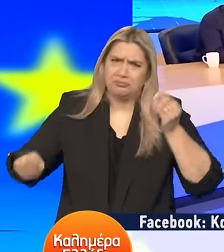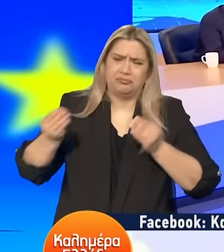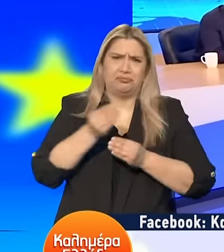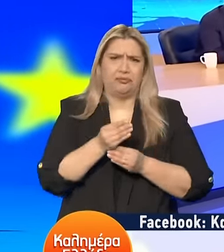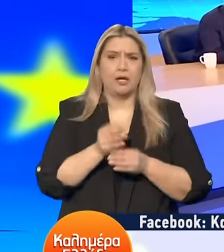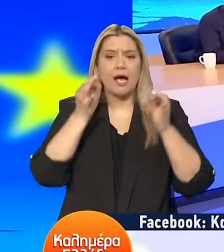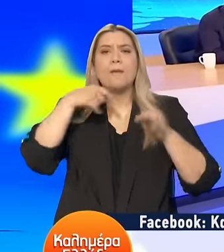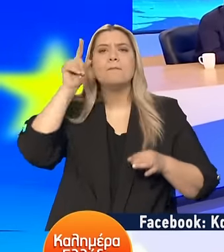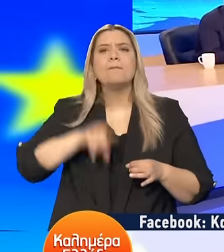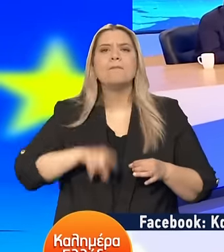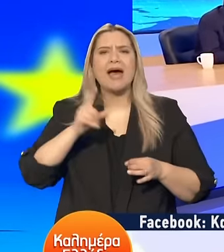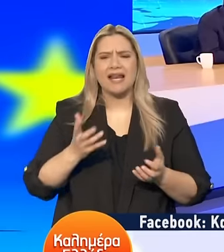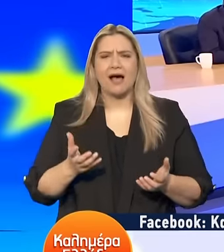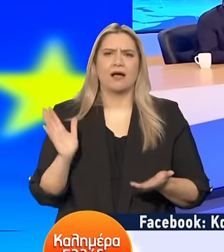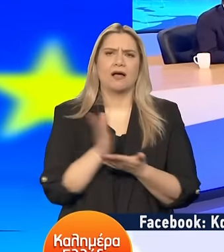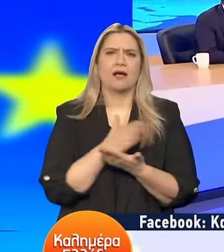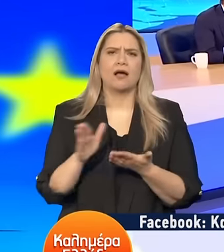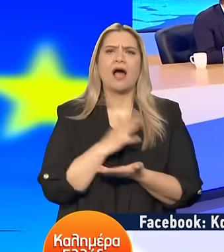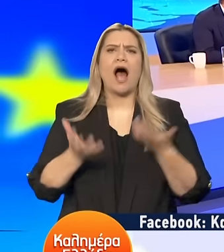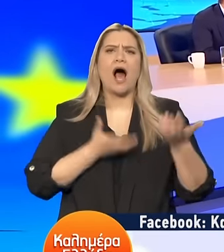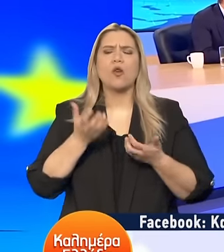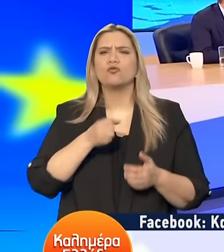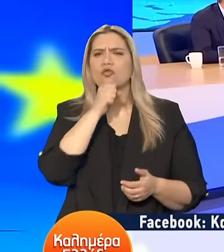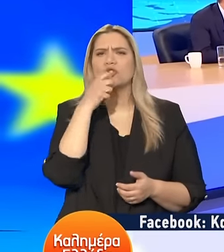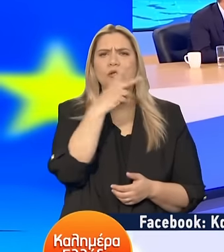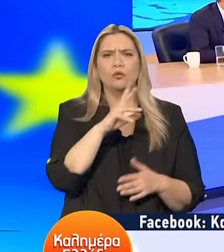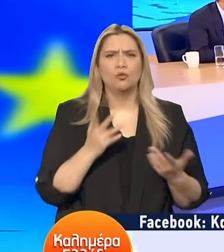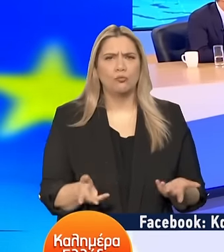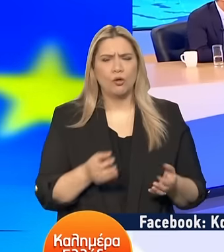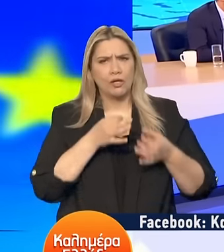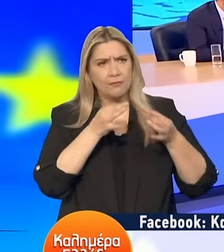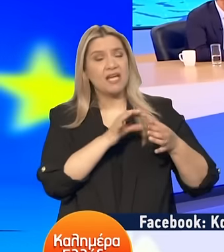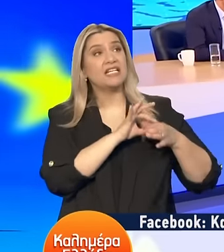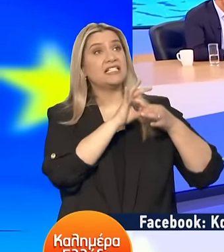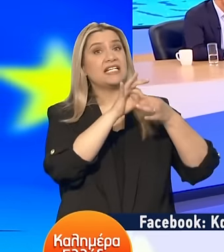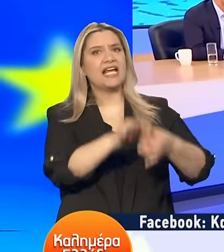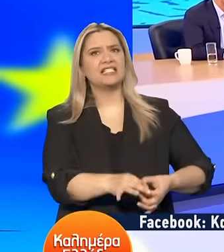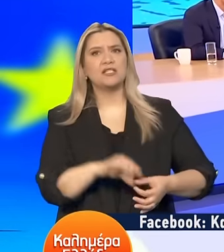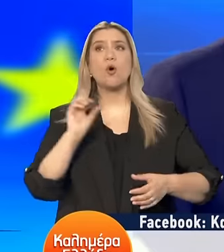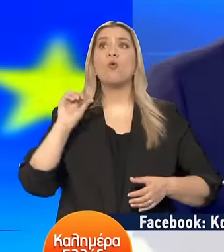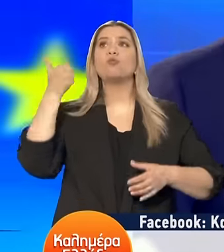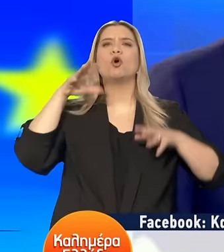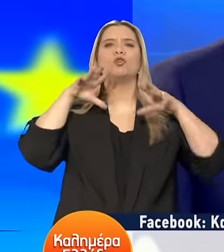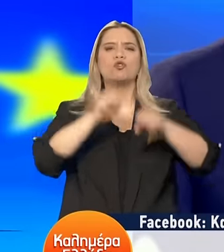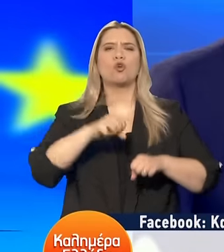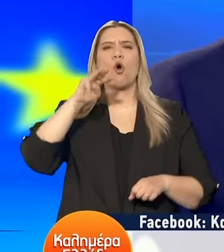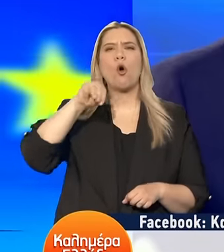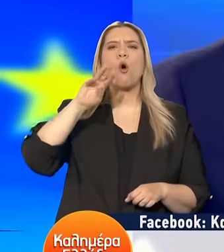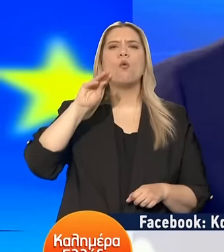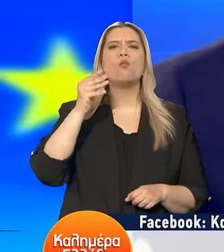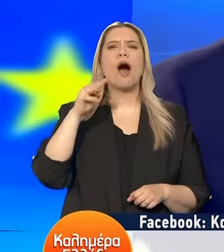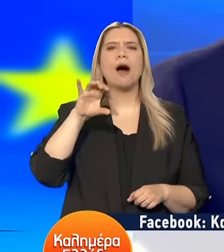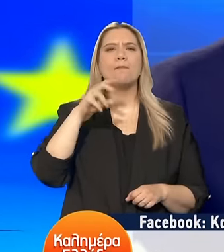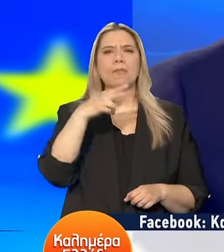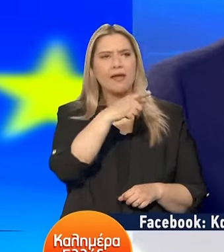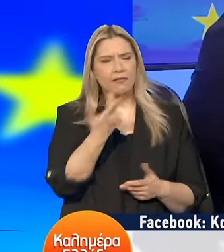Κωνσταντινούπολης Ακούσαμε τον Τούρκο Πρόεδρο Μας είπε ούτε λίγο ούτε πολύ Ότι είναι ο συνεχιστής του Μωάμεθ Του Πορθητή κλπ. Καθεξής Από Σεπτέμβρη